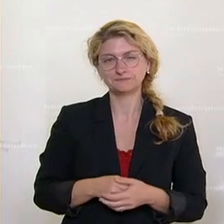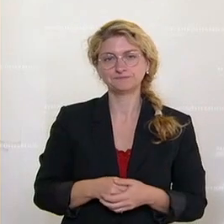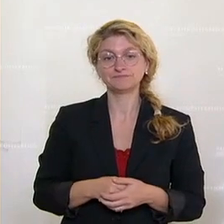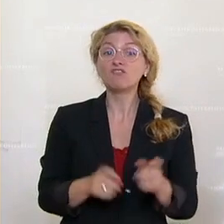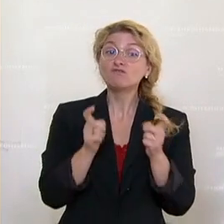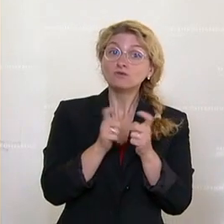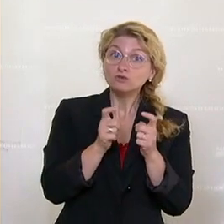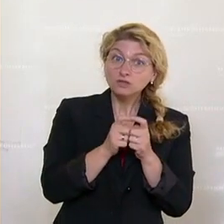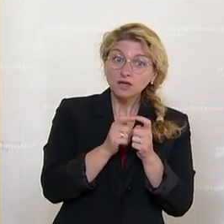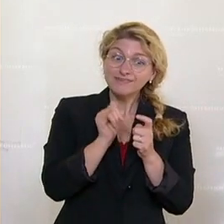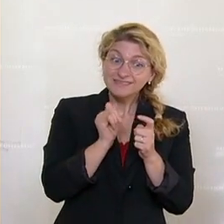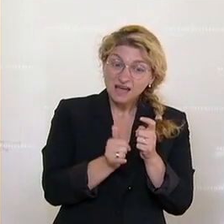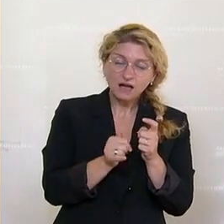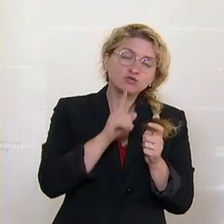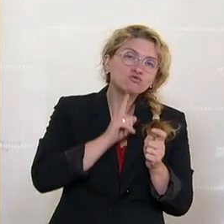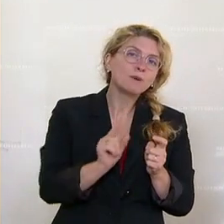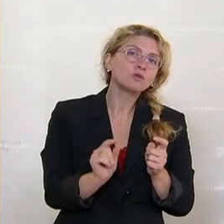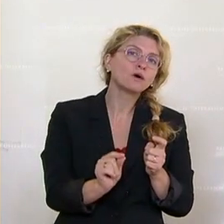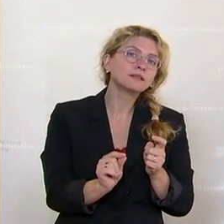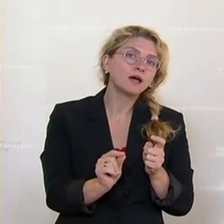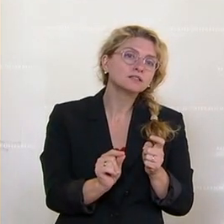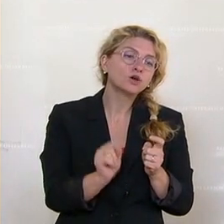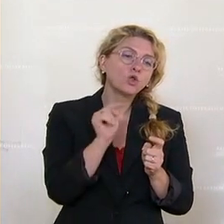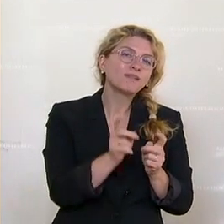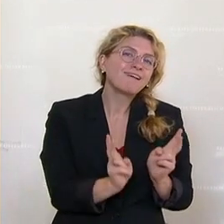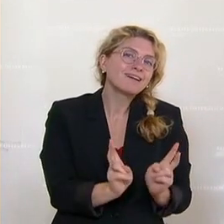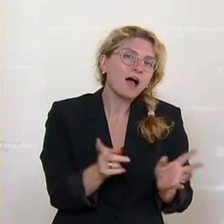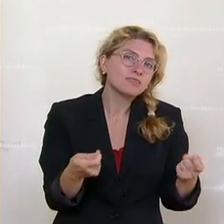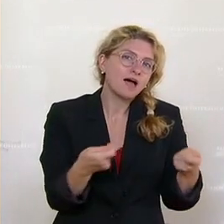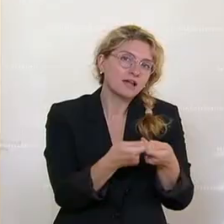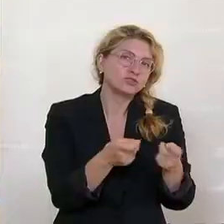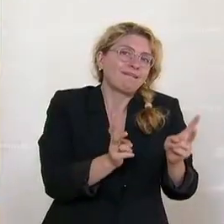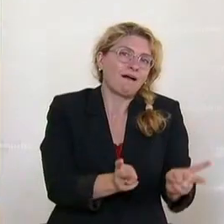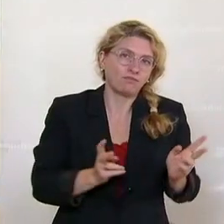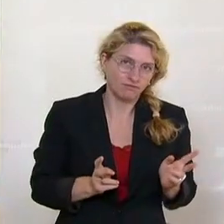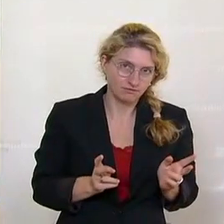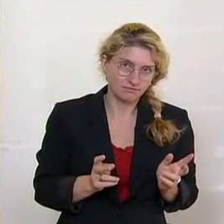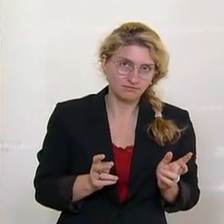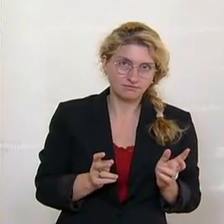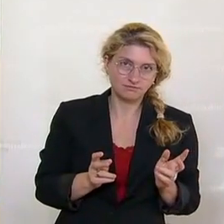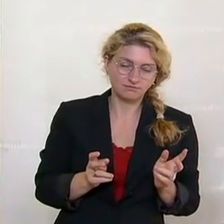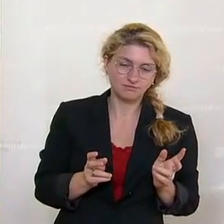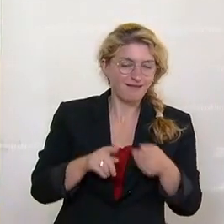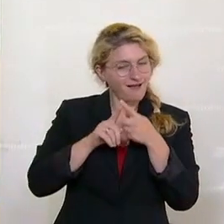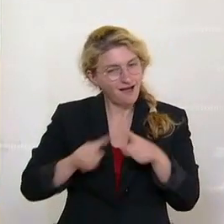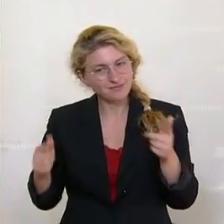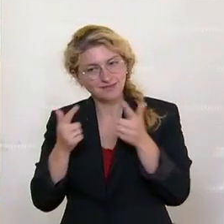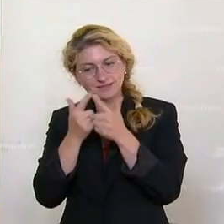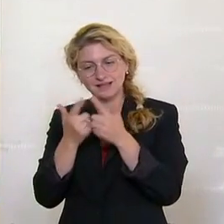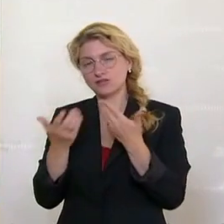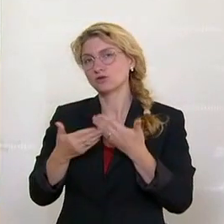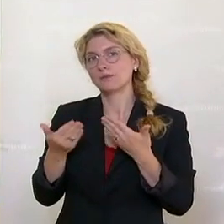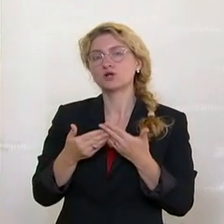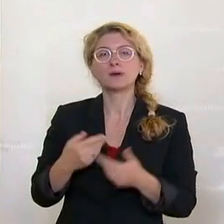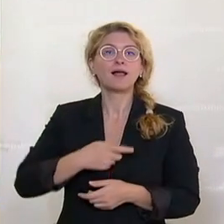funktionieren, heißt eigentlich nur, dass man sie dort auch anschließen kann. Oder anders erklärt, ein Ladegerät für